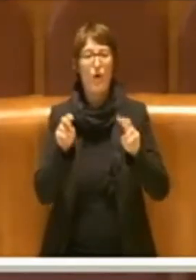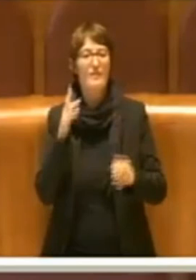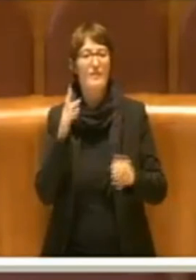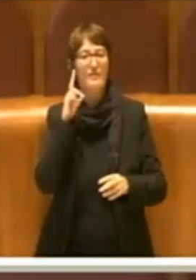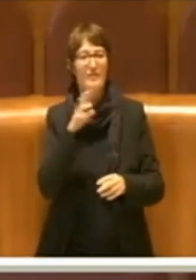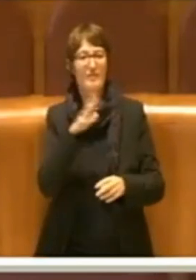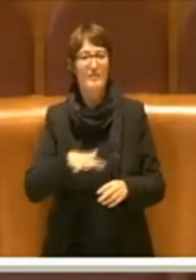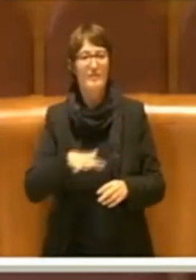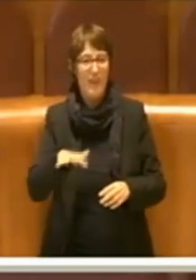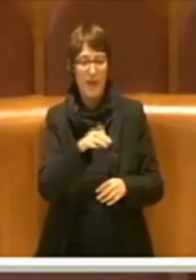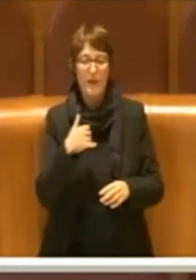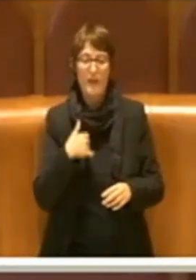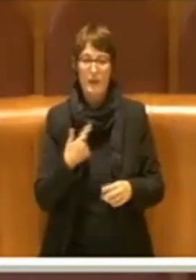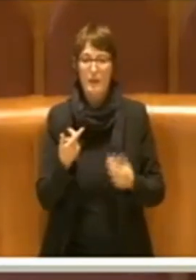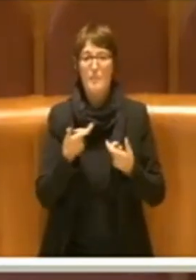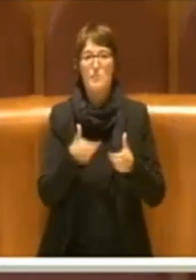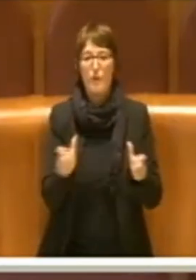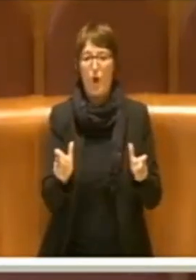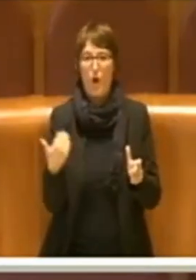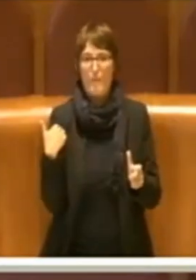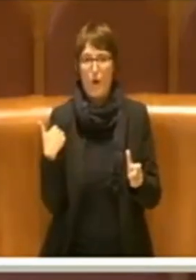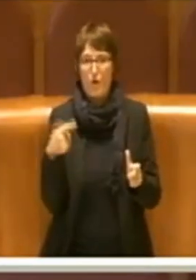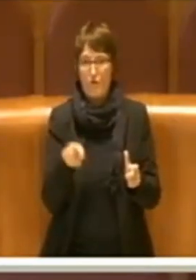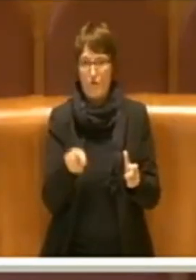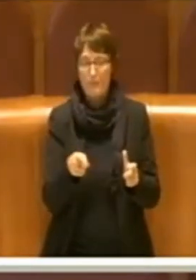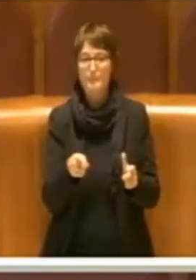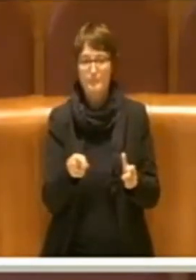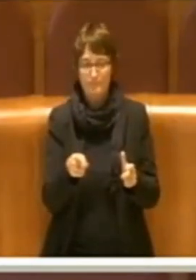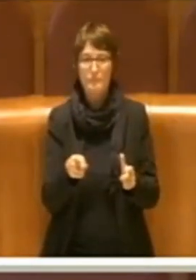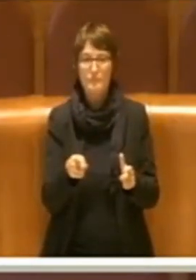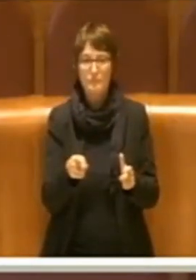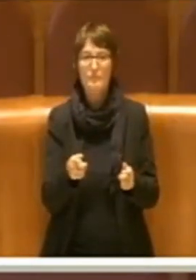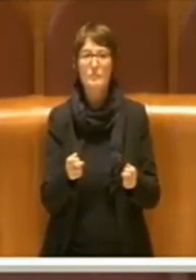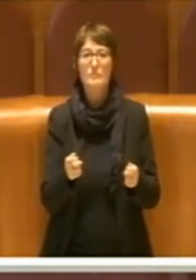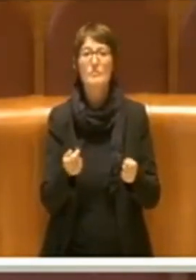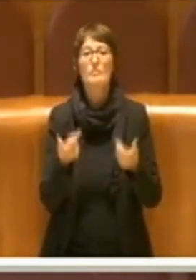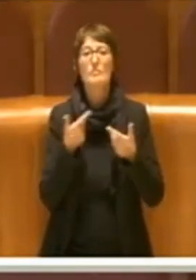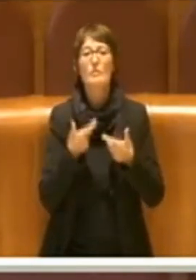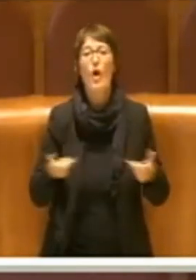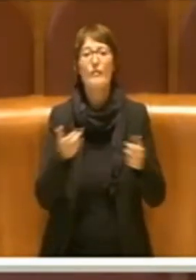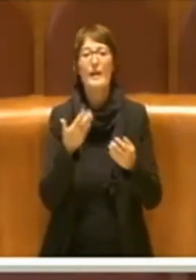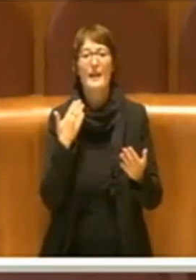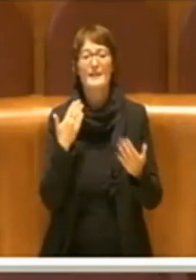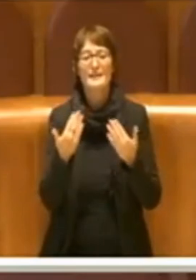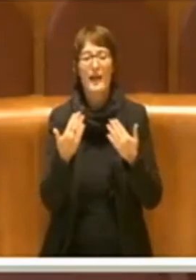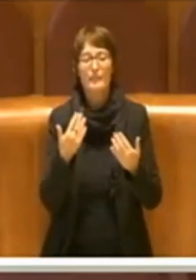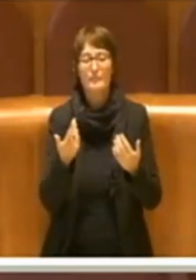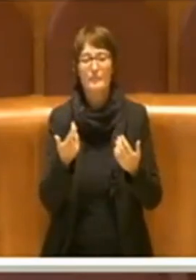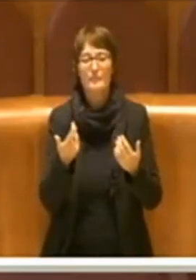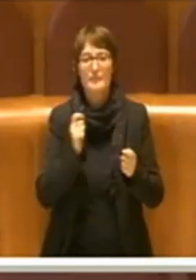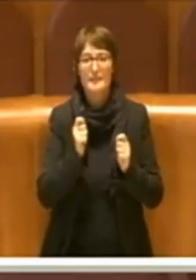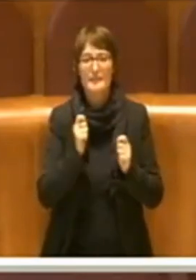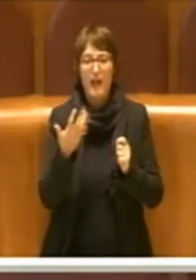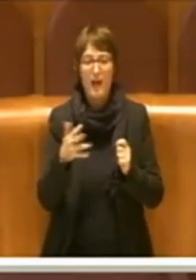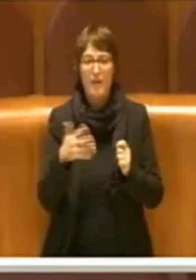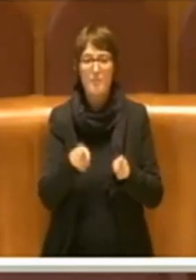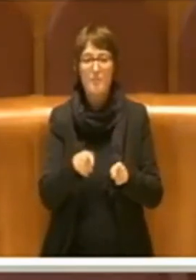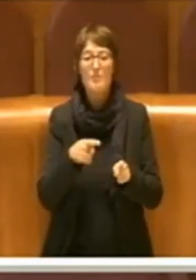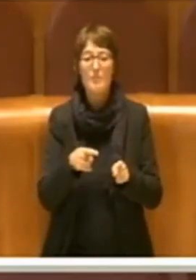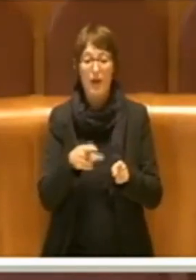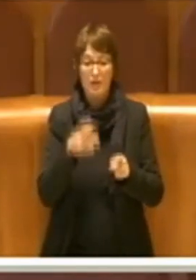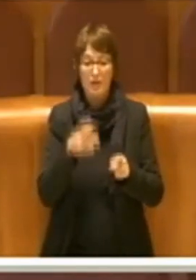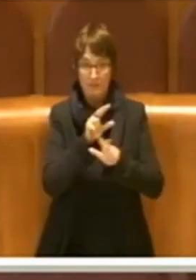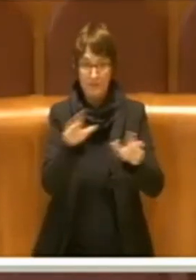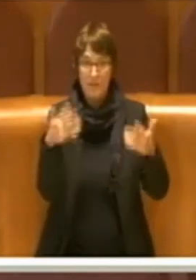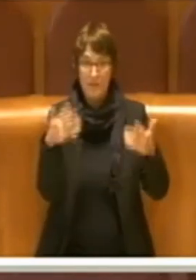la conferenza stampa in cui da adesso in poi ci sarà la cura del verde e dei parchi, e dunque noi riteniamo